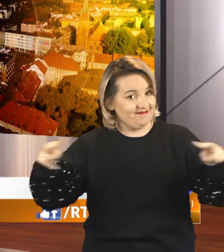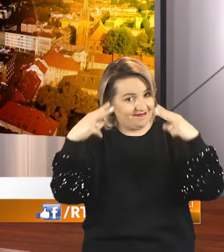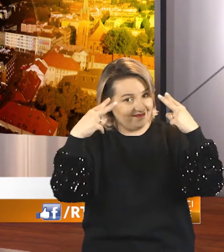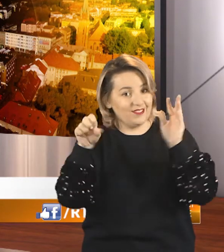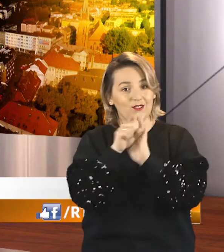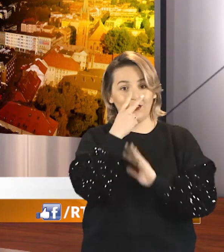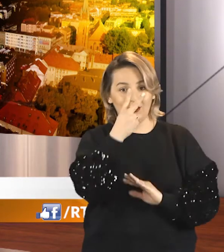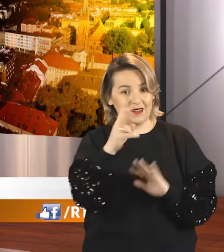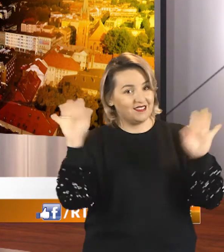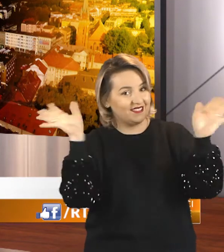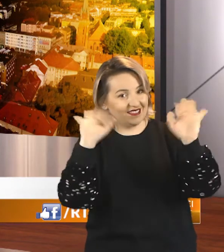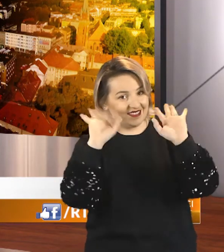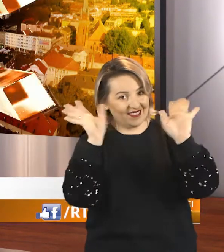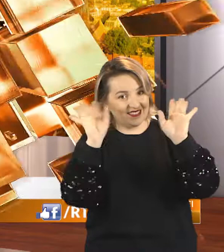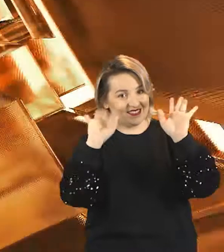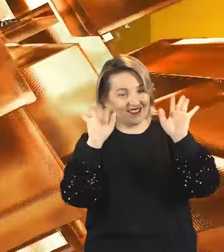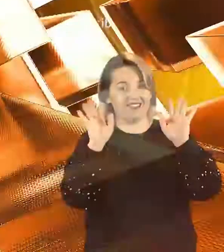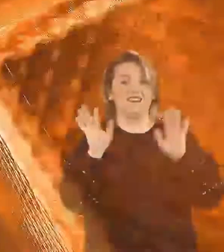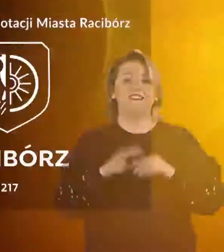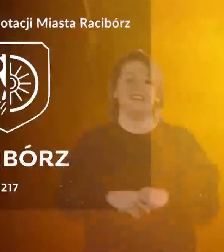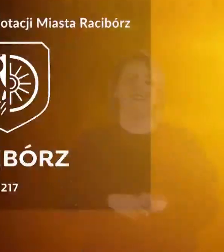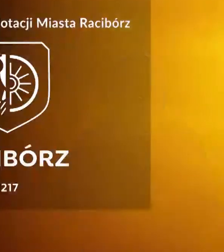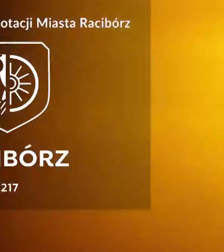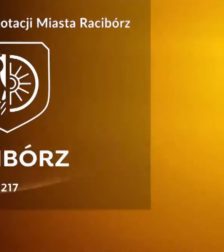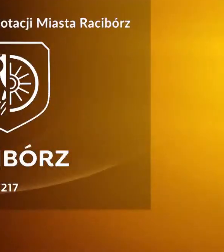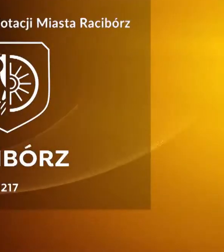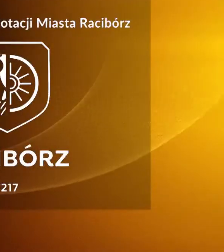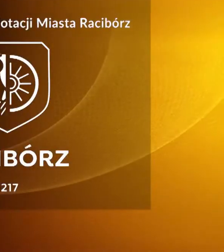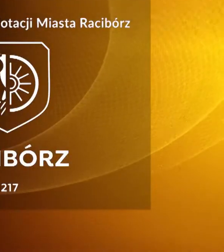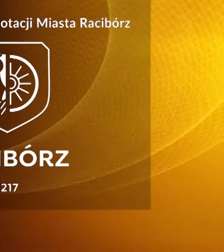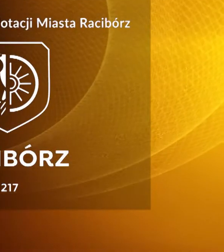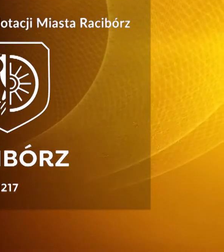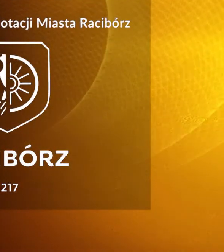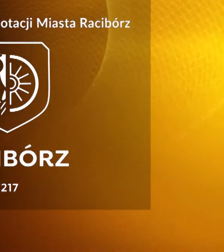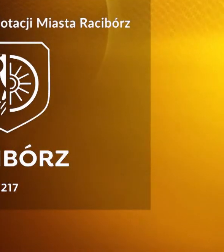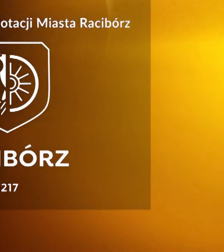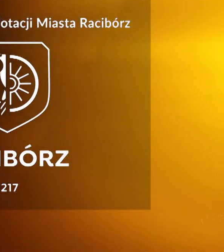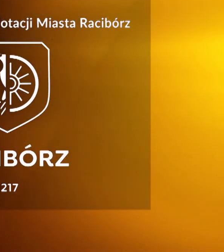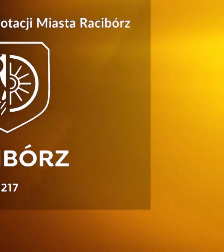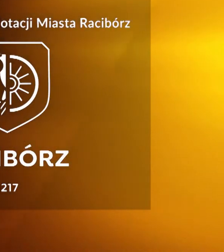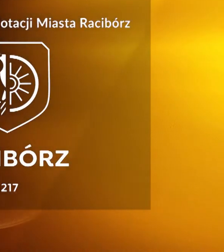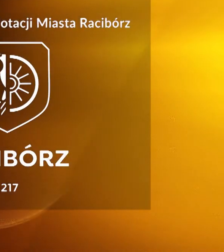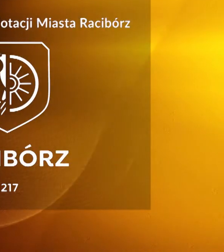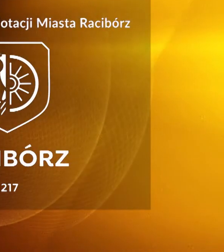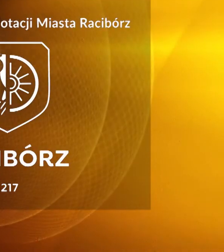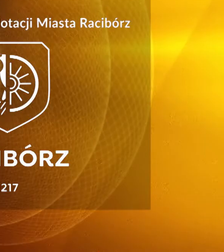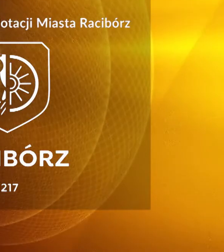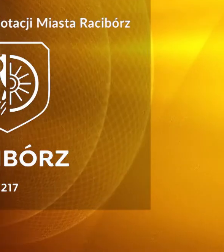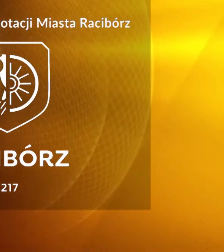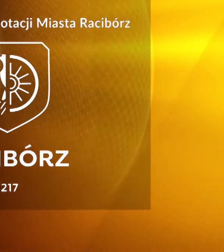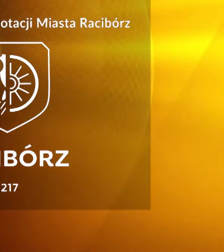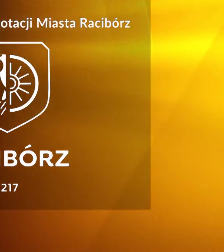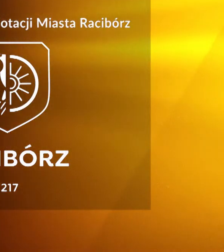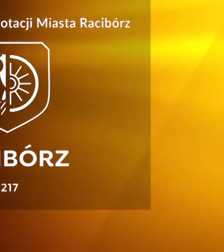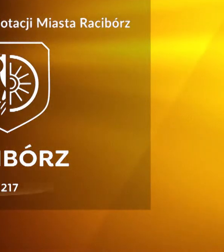Państwu za uwagę. Do zobaczenia. www.astronarium.pl